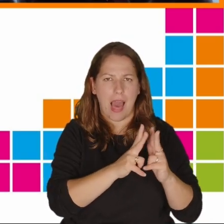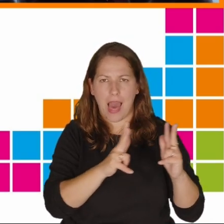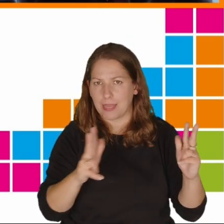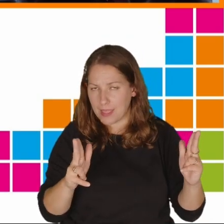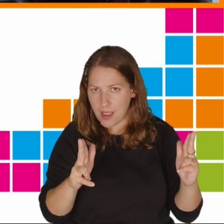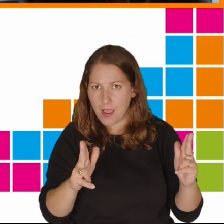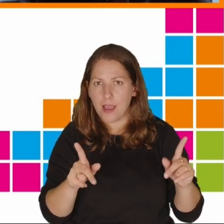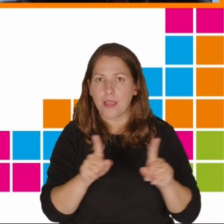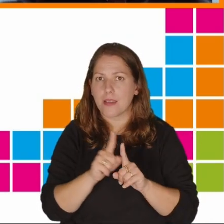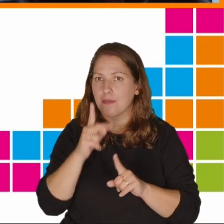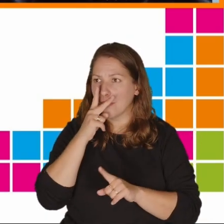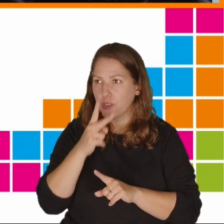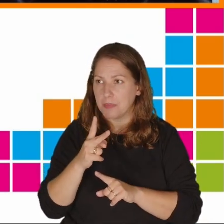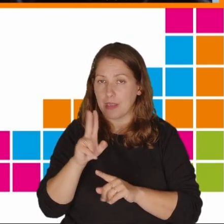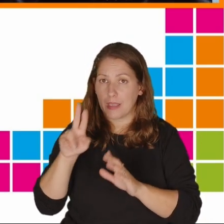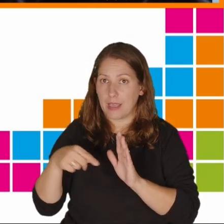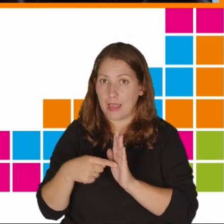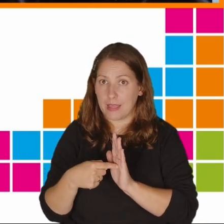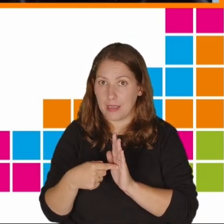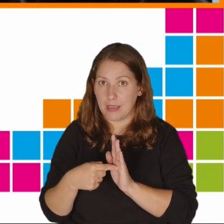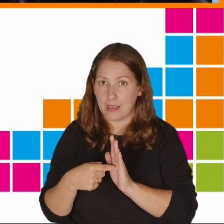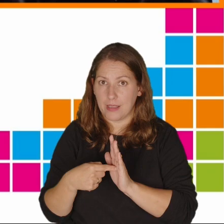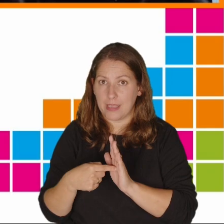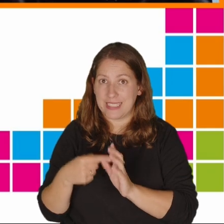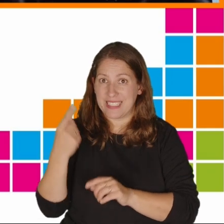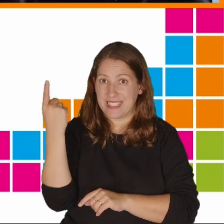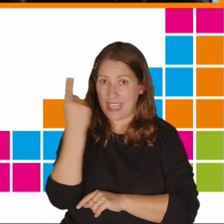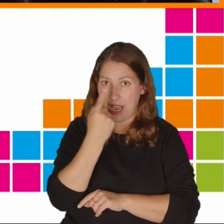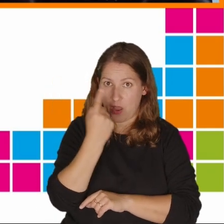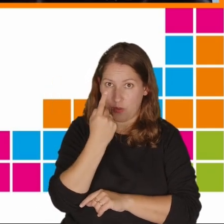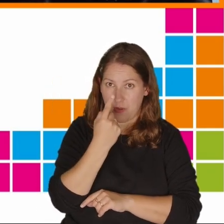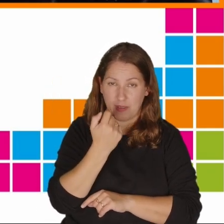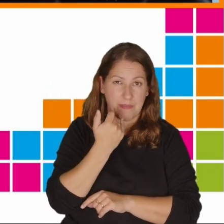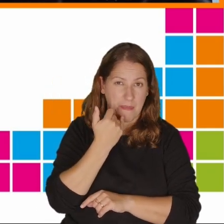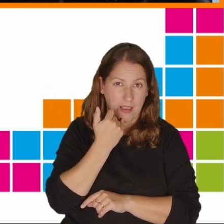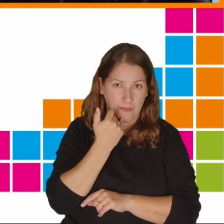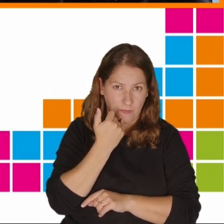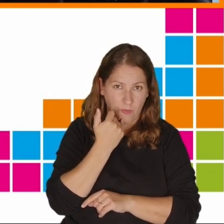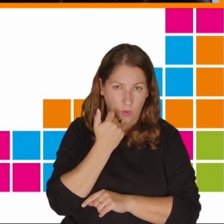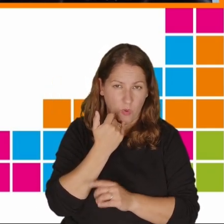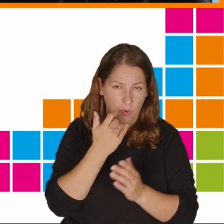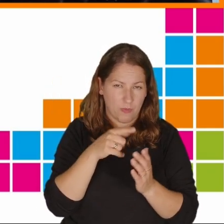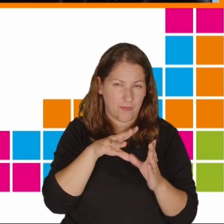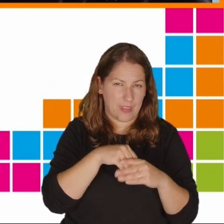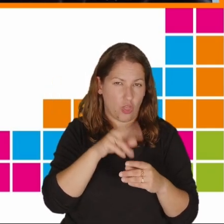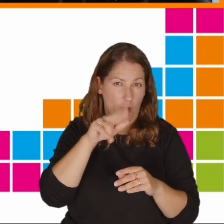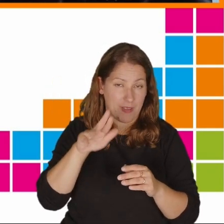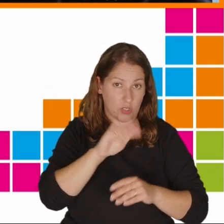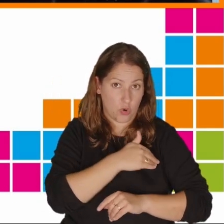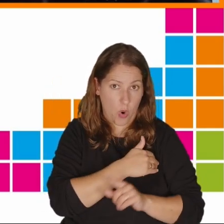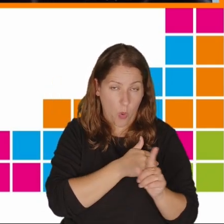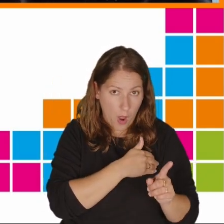widzimy, że kiedy zakazano smartfonów w norweskich szkołach,